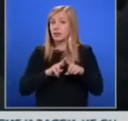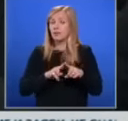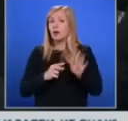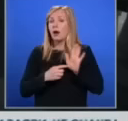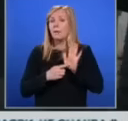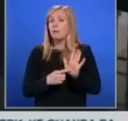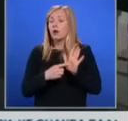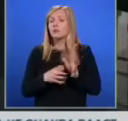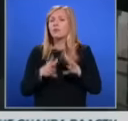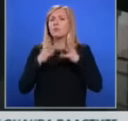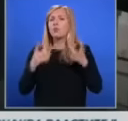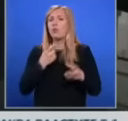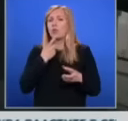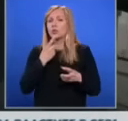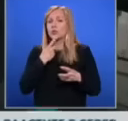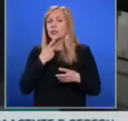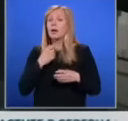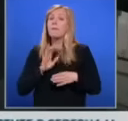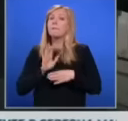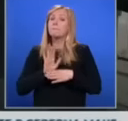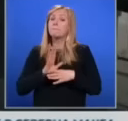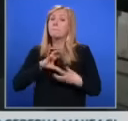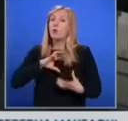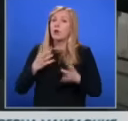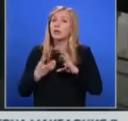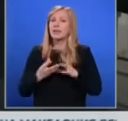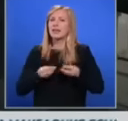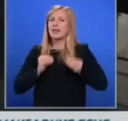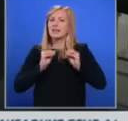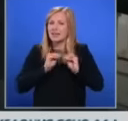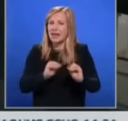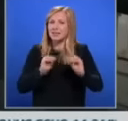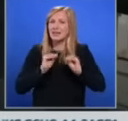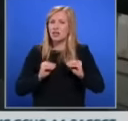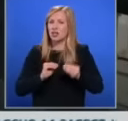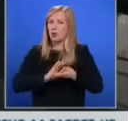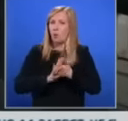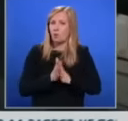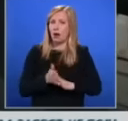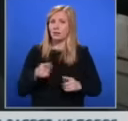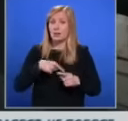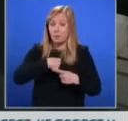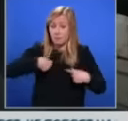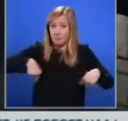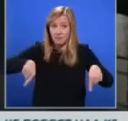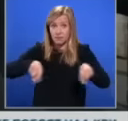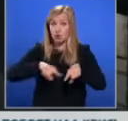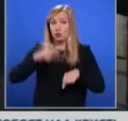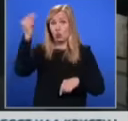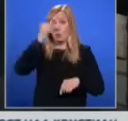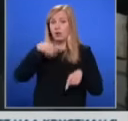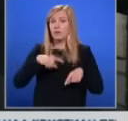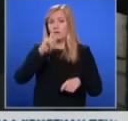на десетелетна политика, на насаждане на омраза към българите и към всичко българско. И за това е изключително важно